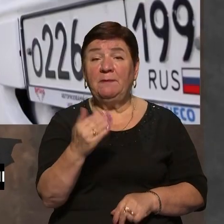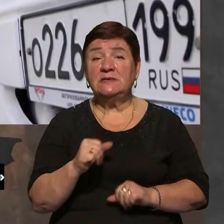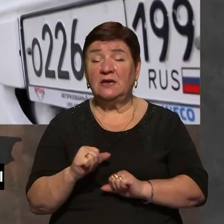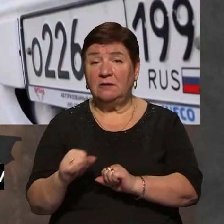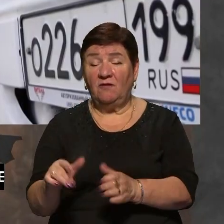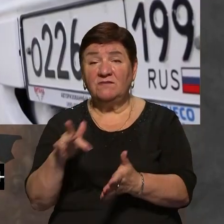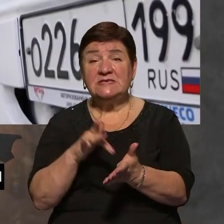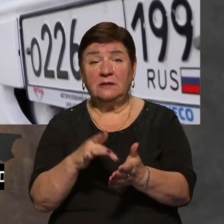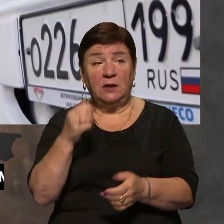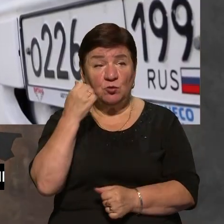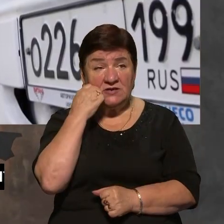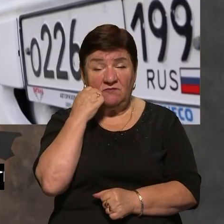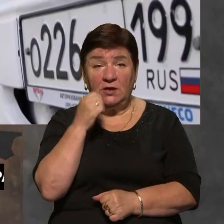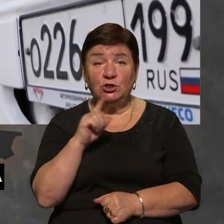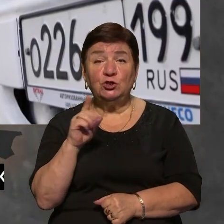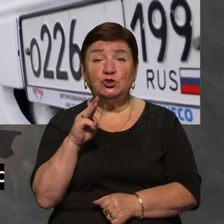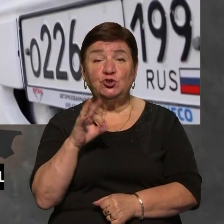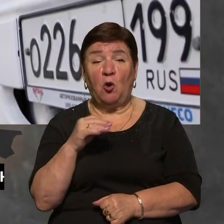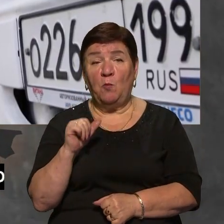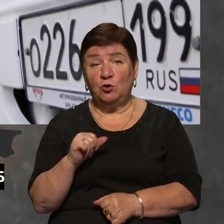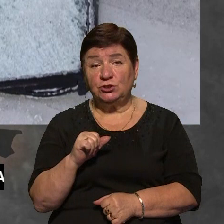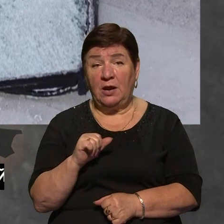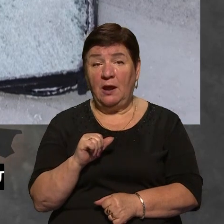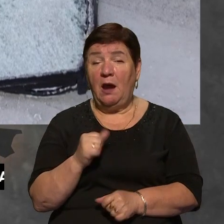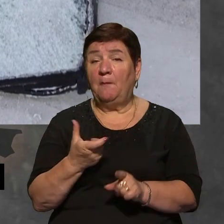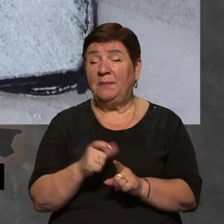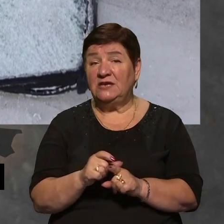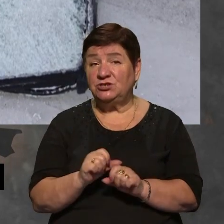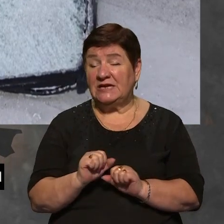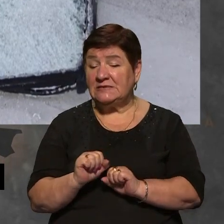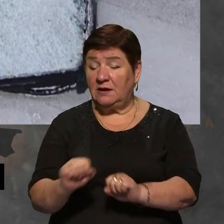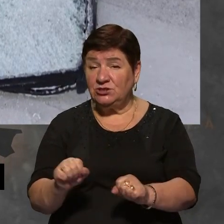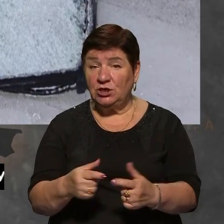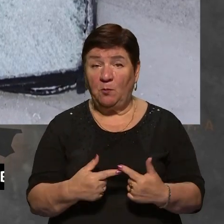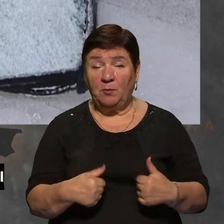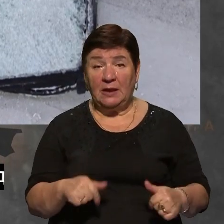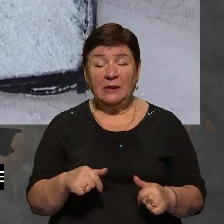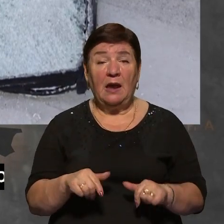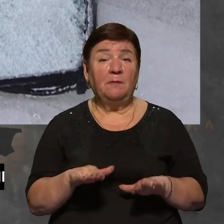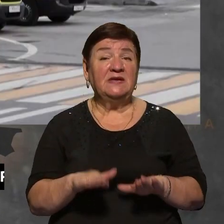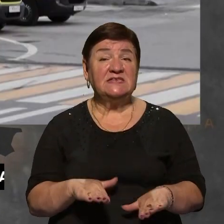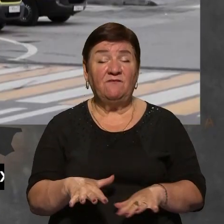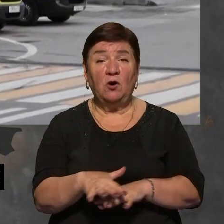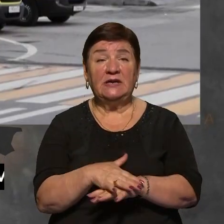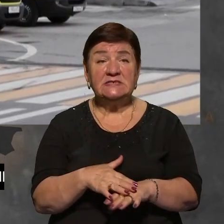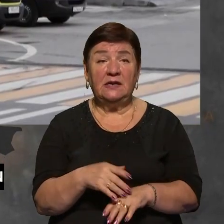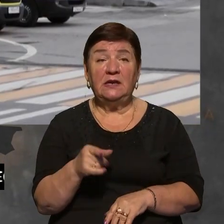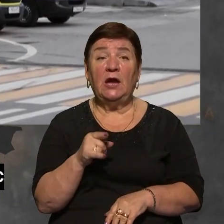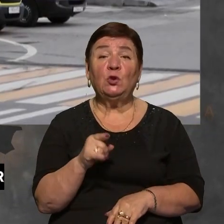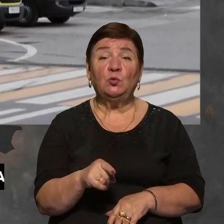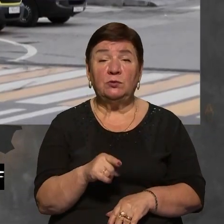центрі Москви, що може бути більш захищеним об'єктом. Ну, а для місцевого населення, то тут якраз